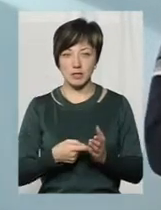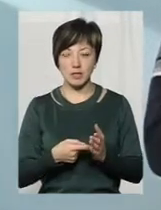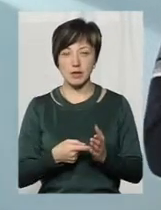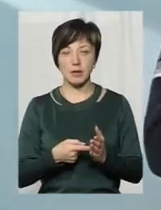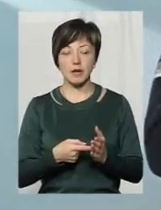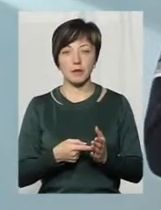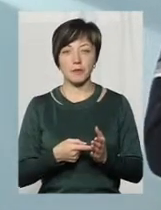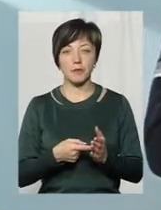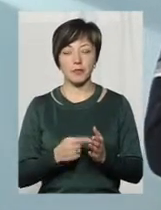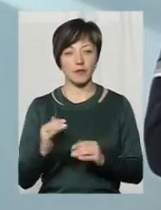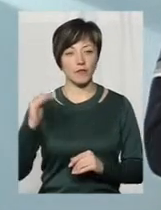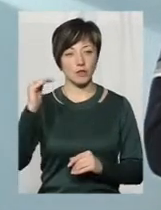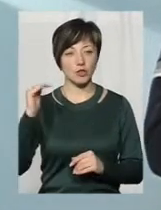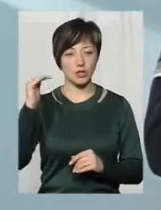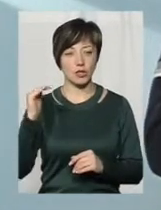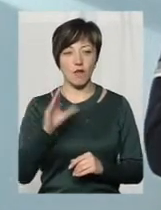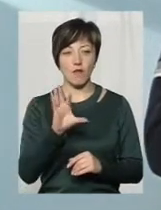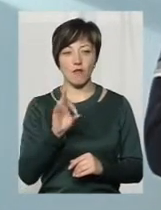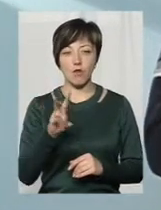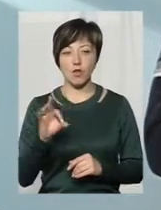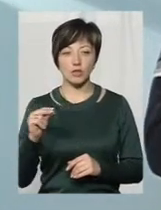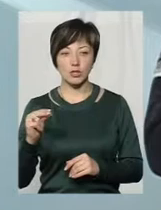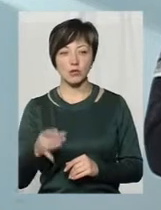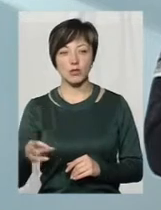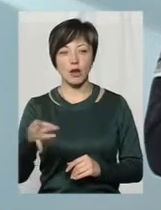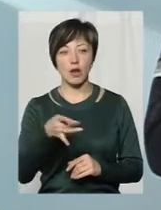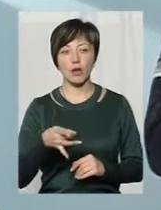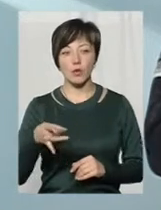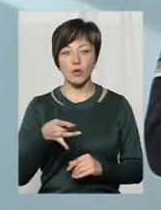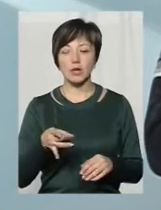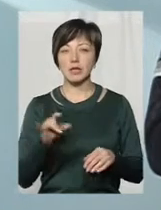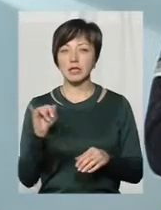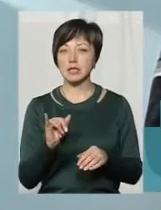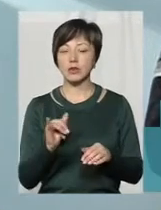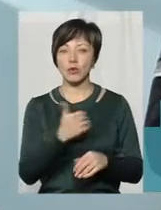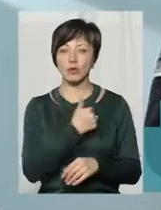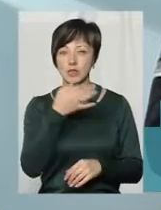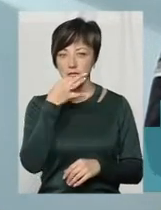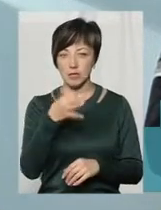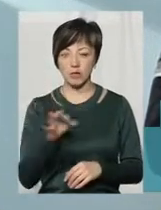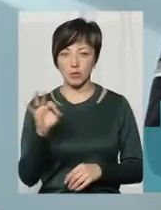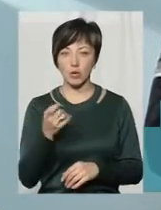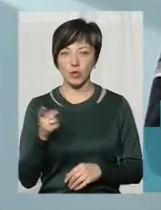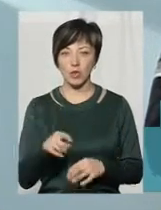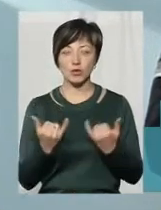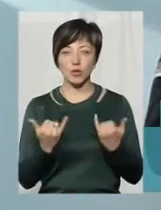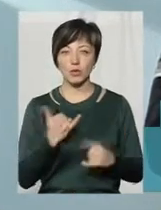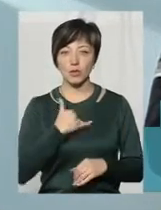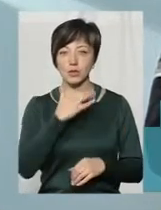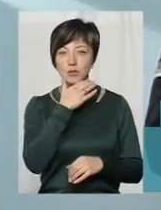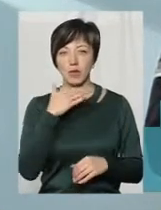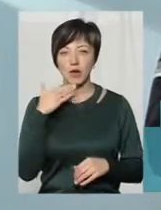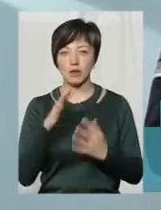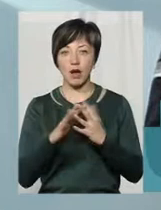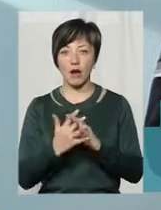Вище, в Волочиському районі. І хочу сказати про те, що сьогодні у нас багато